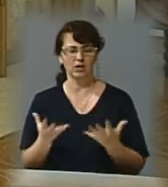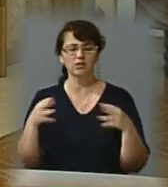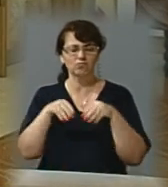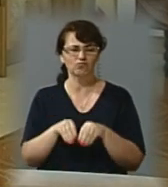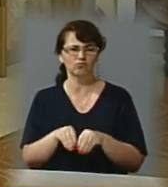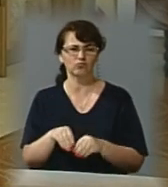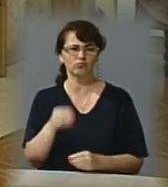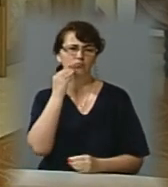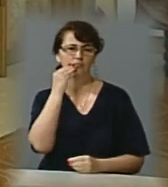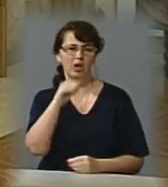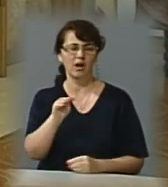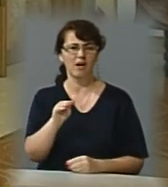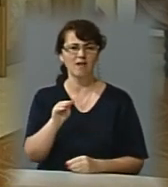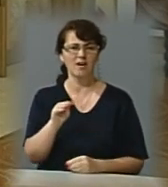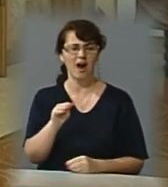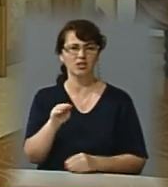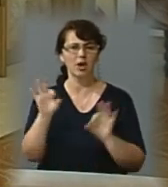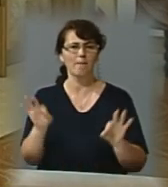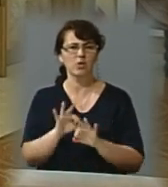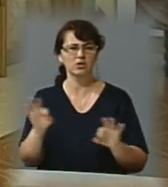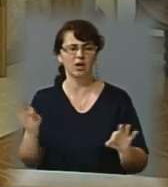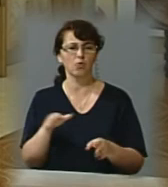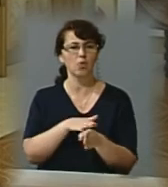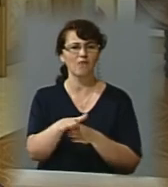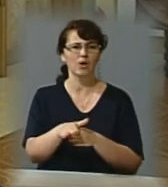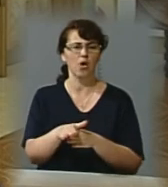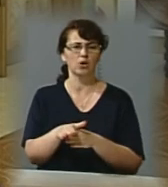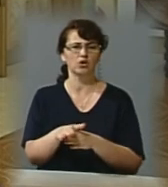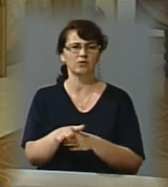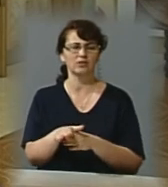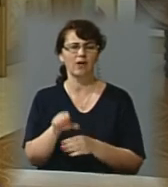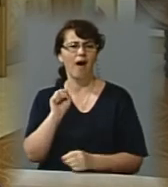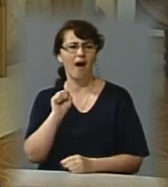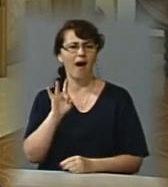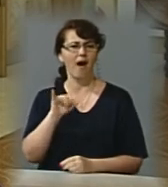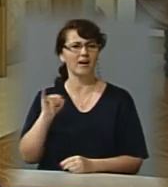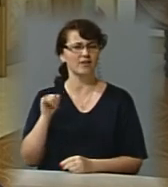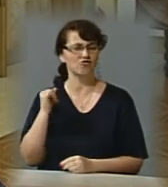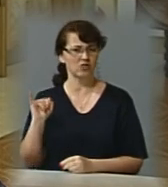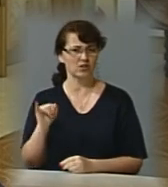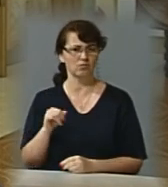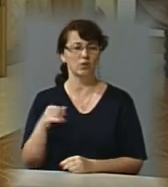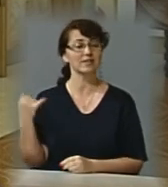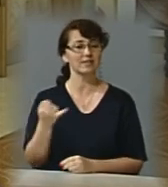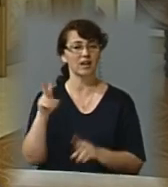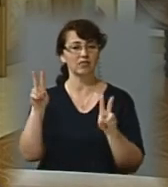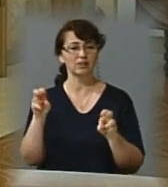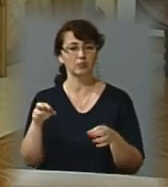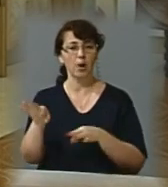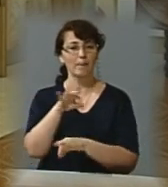виконуватимуть знамениті арії з опер Вагнера. Дуже цікавий буде тематичний проєкт